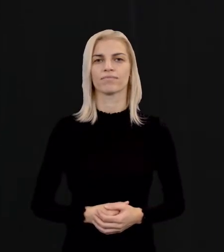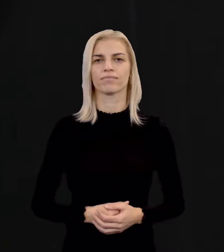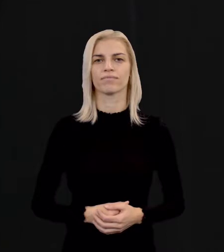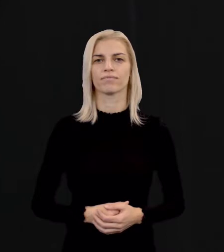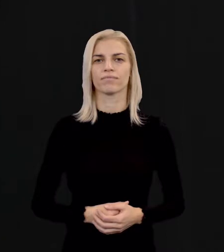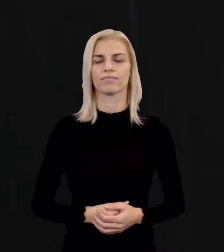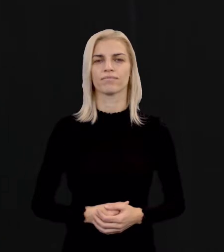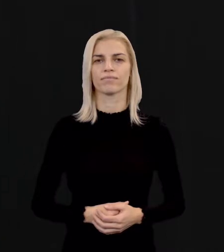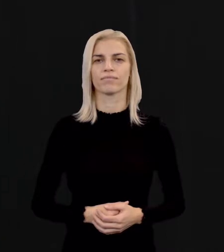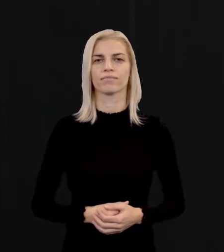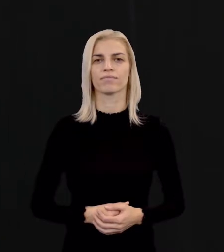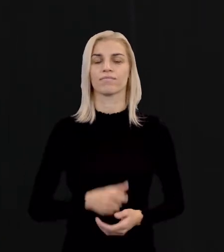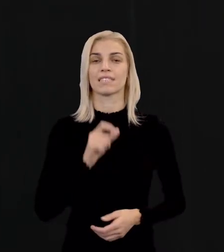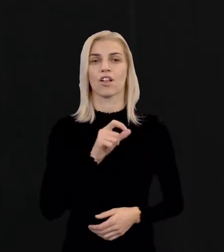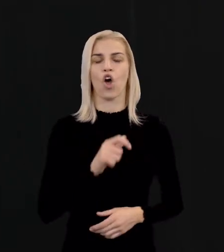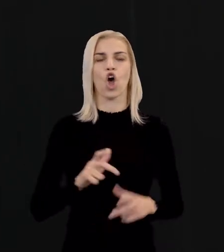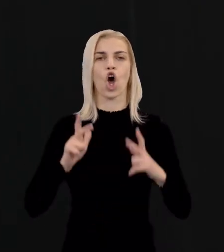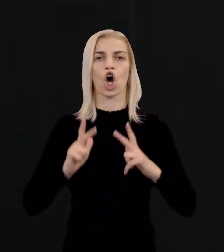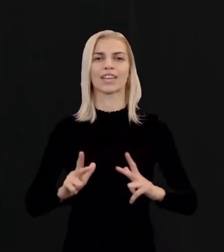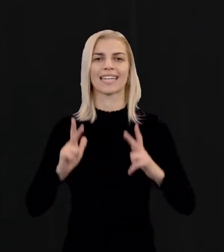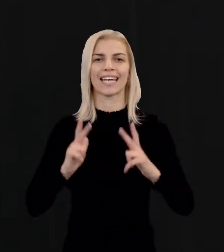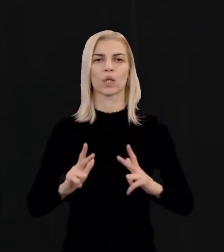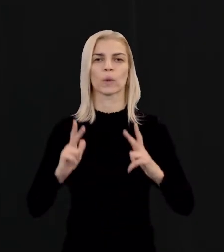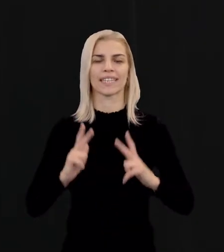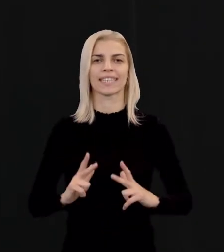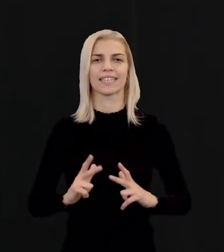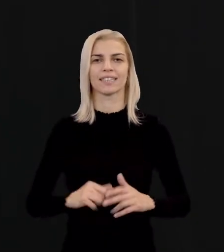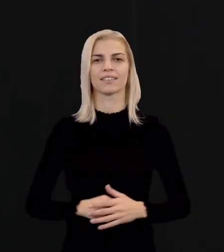A máme slovo odýchnutý.